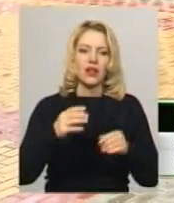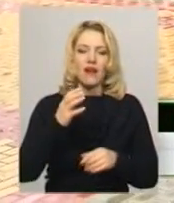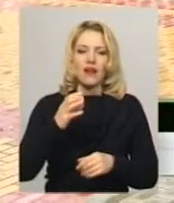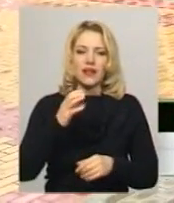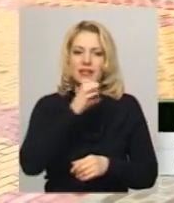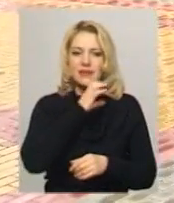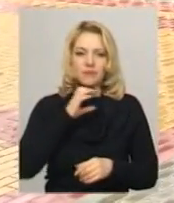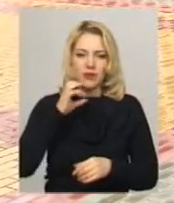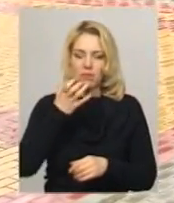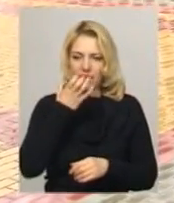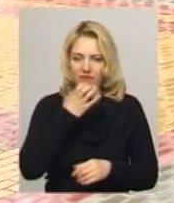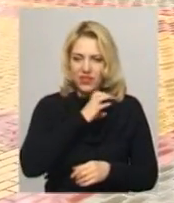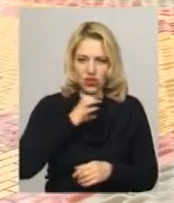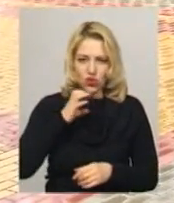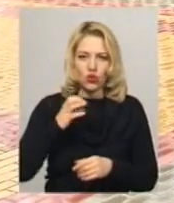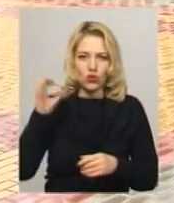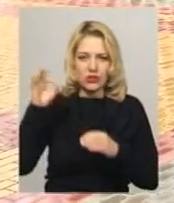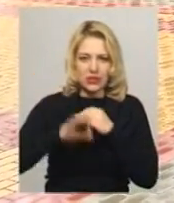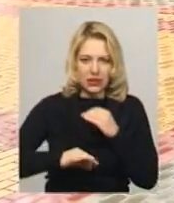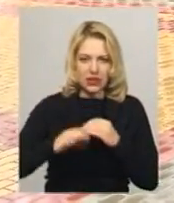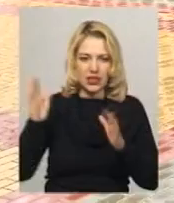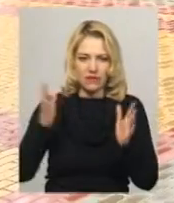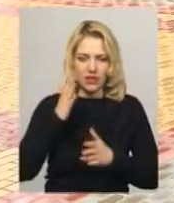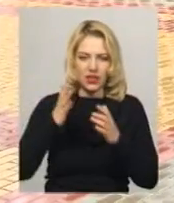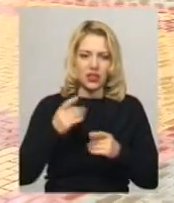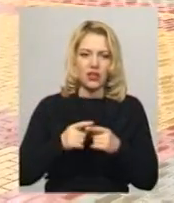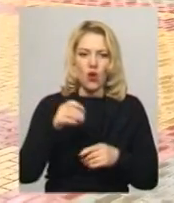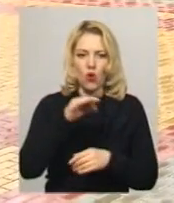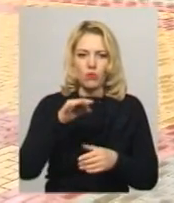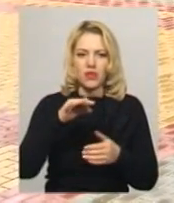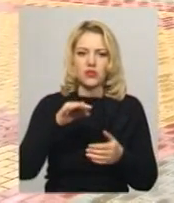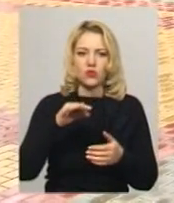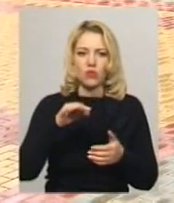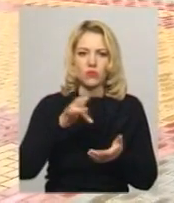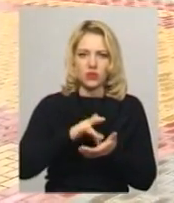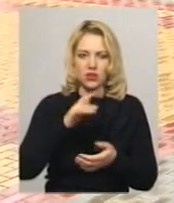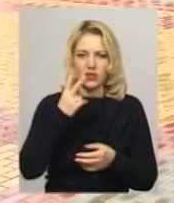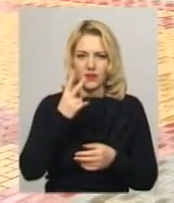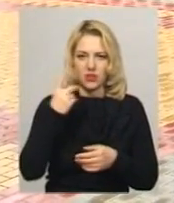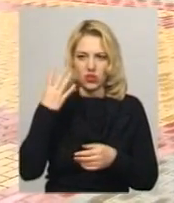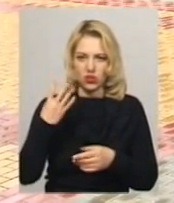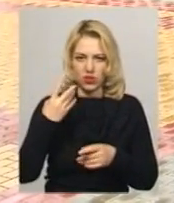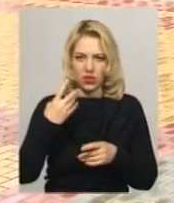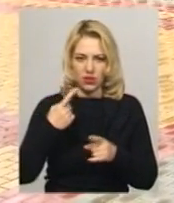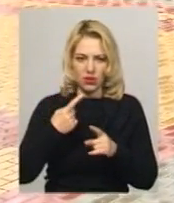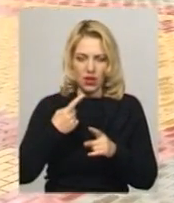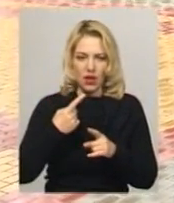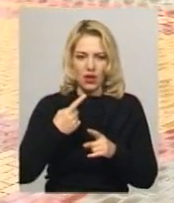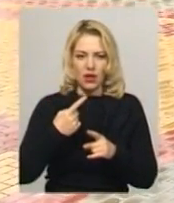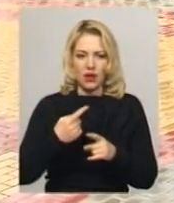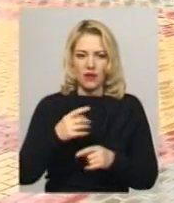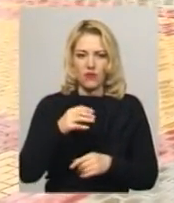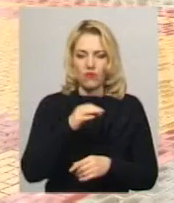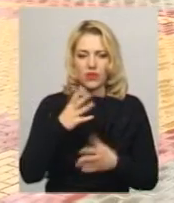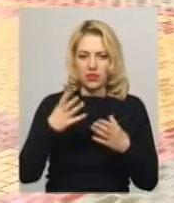секунду, температура вночі по області 1-6, в обласному центрі 2-4 градуси вище нуля, в день по області 7-12, в